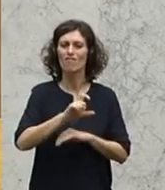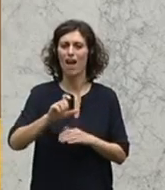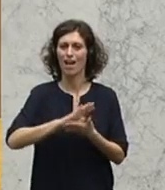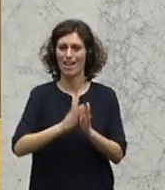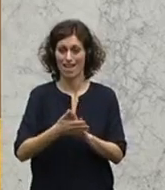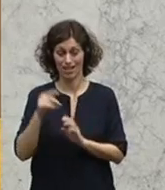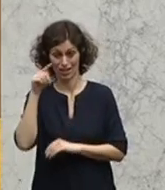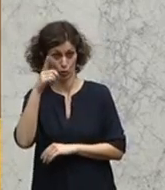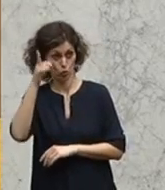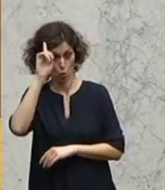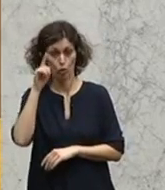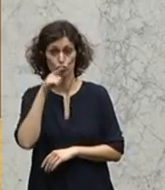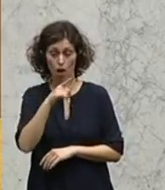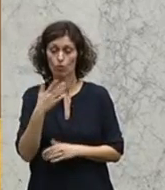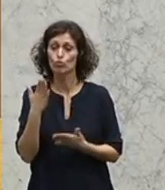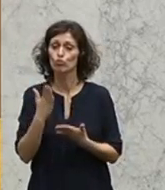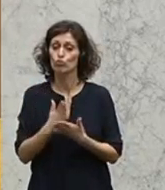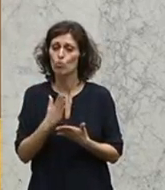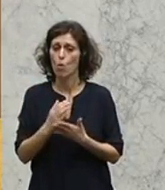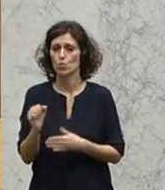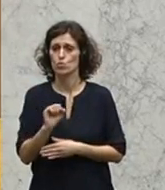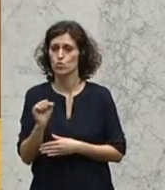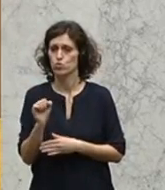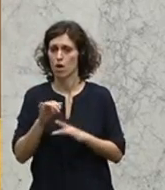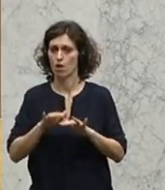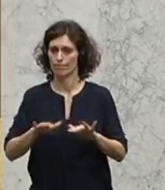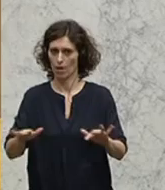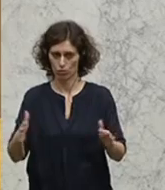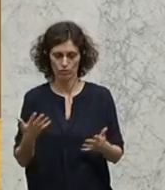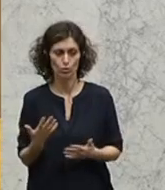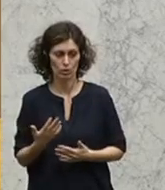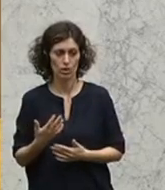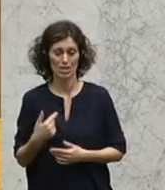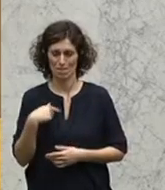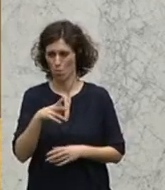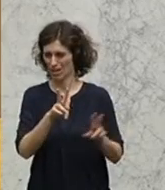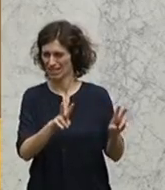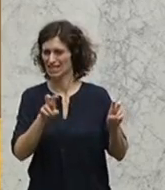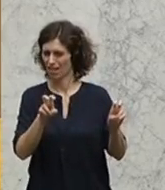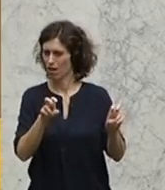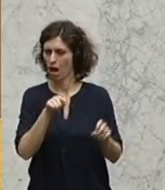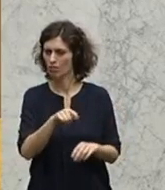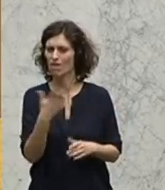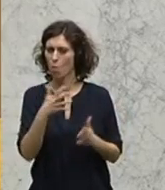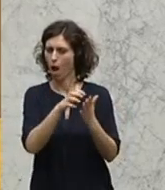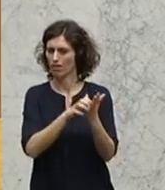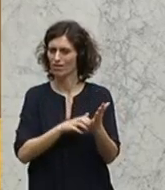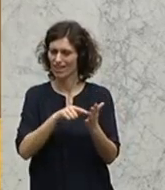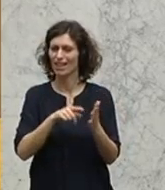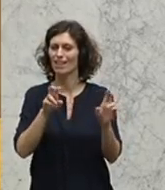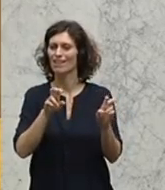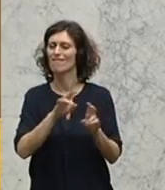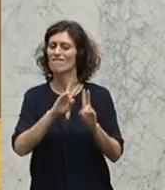in Deutschland auch schon zu massivem Auswüchsen. Und ich möchte hier zitieren aus einem Artikel der